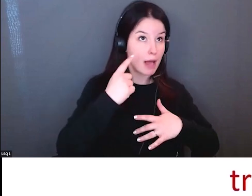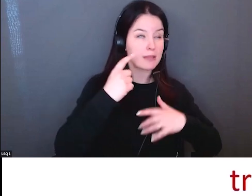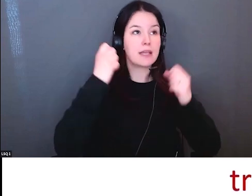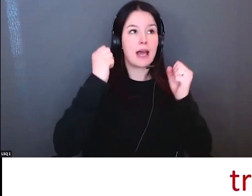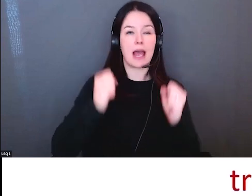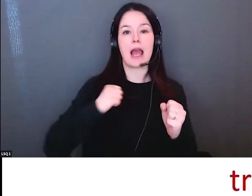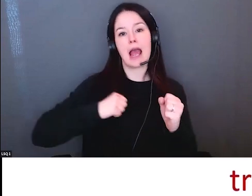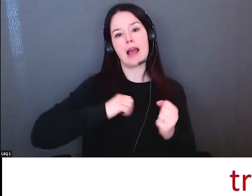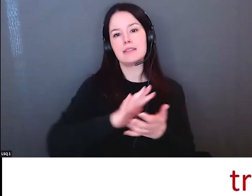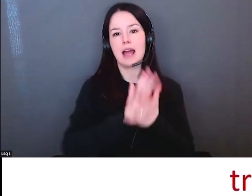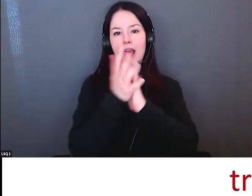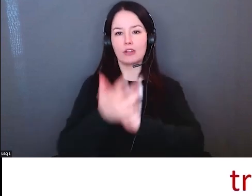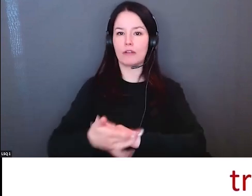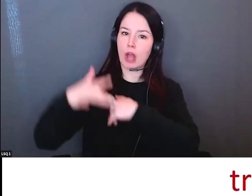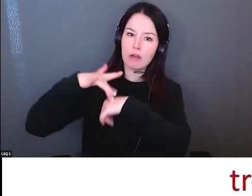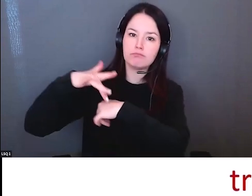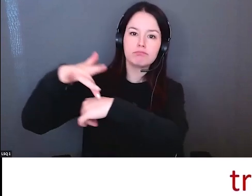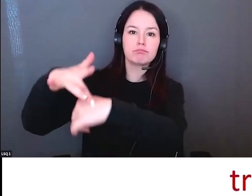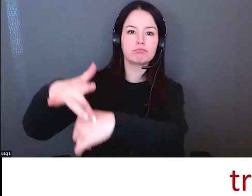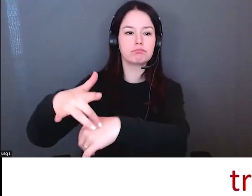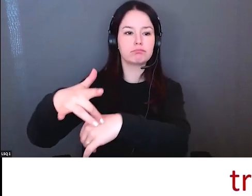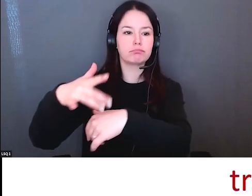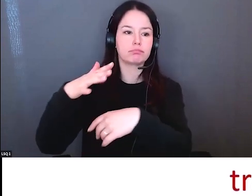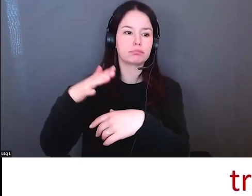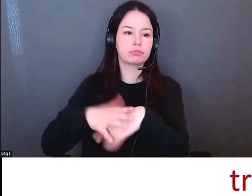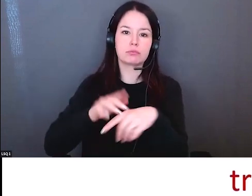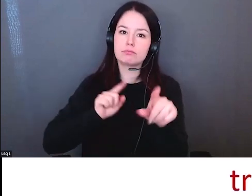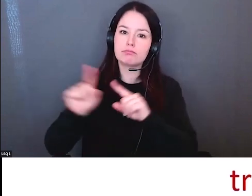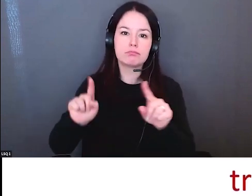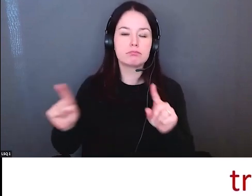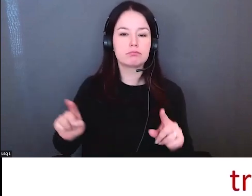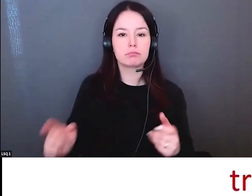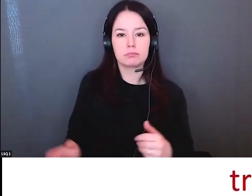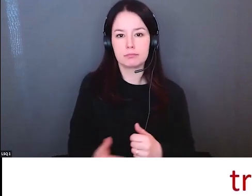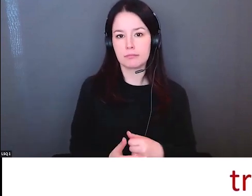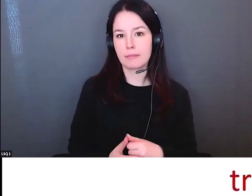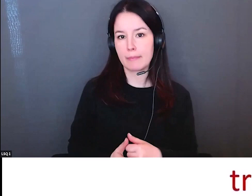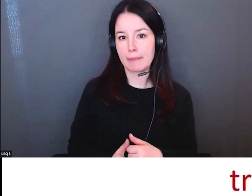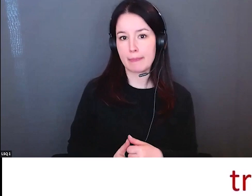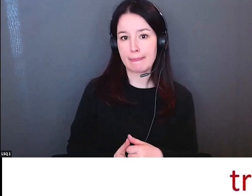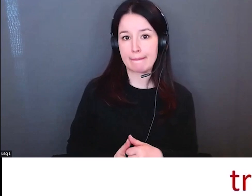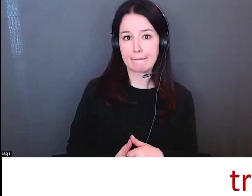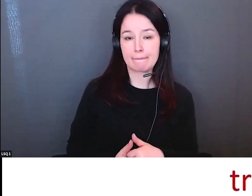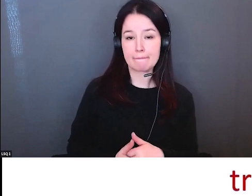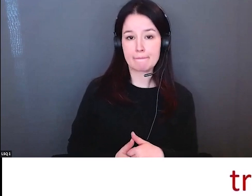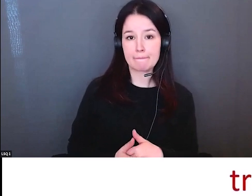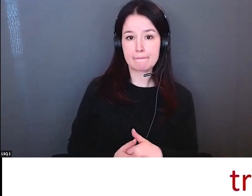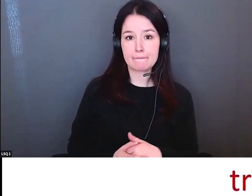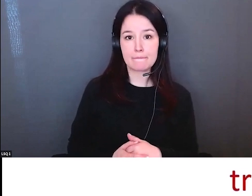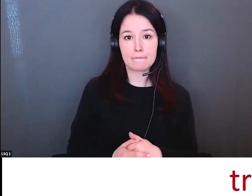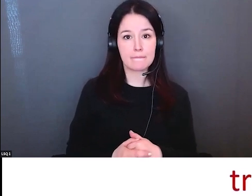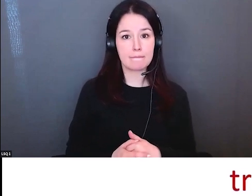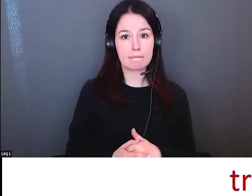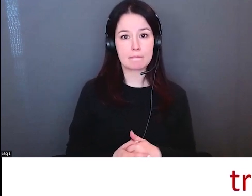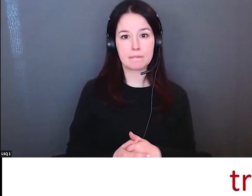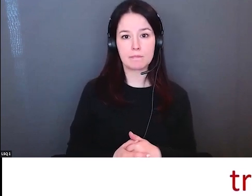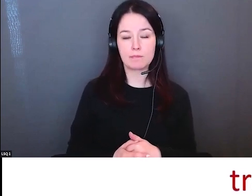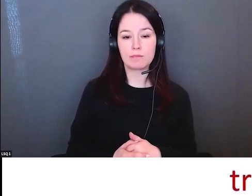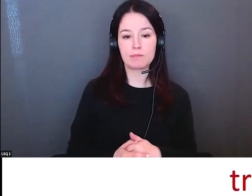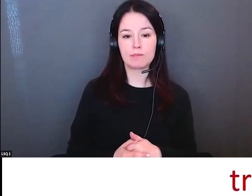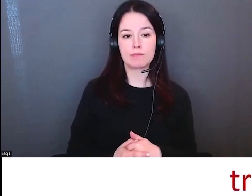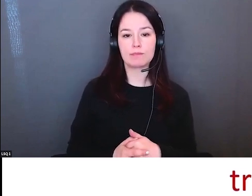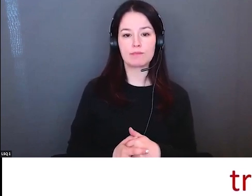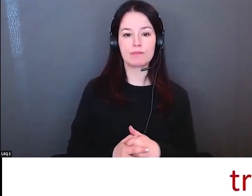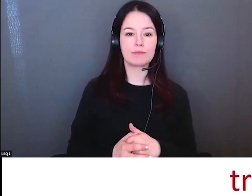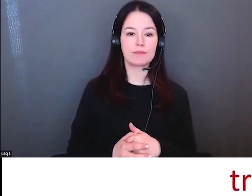retrouver les ressources pour pouvoir partager et